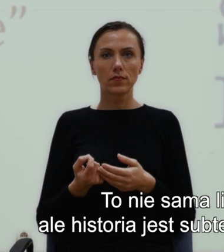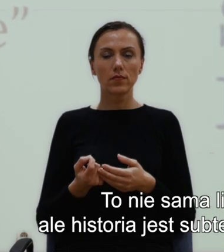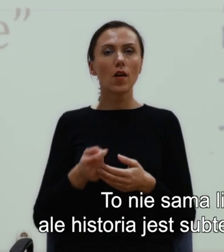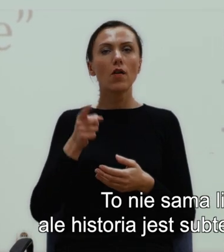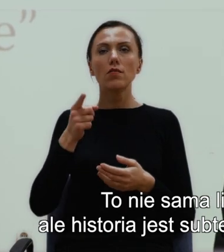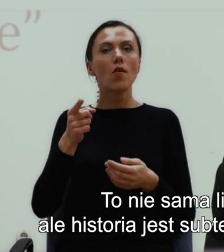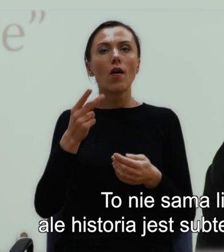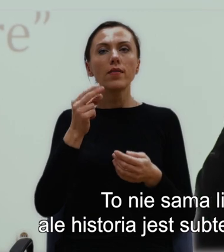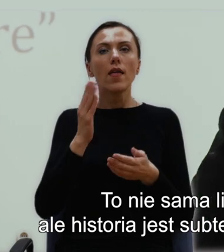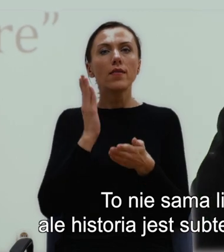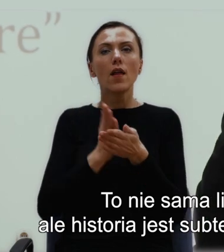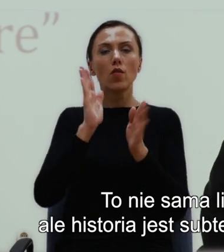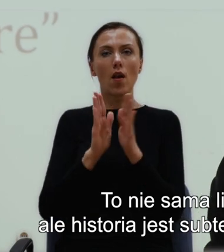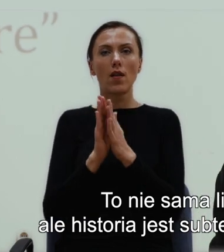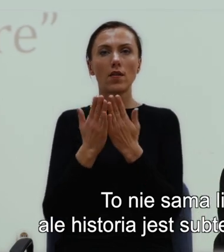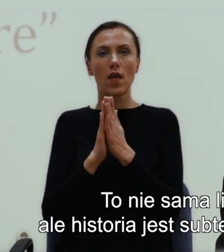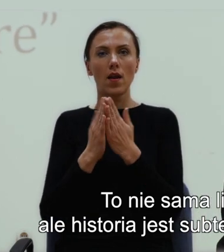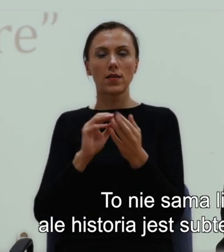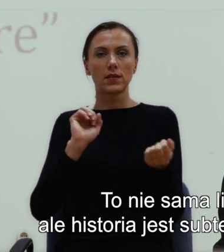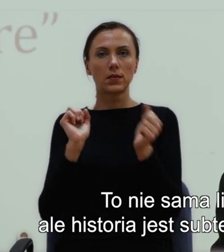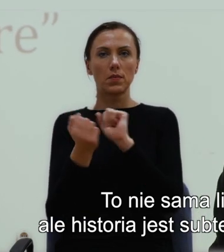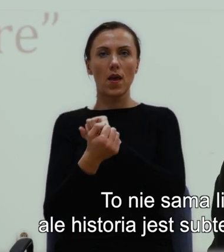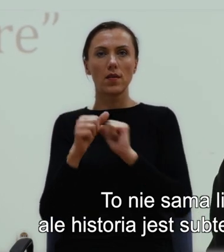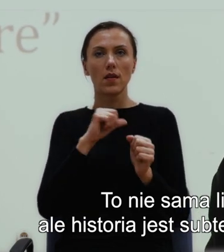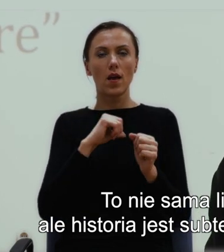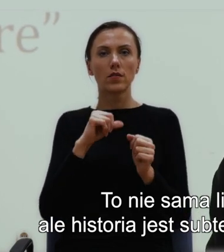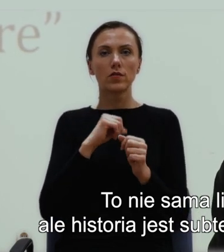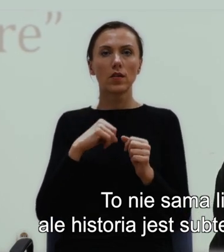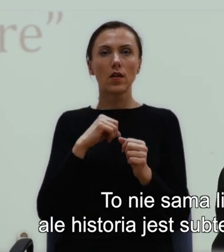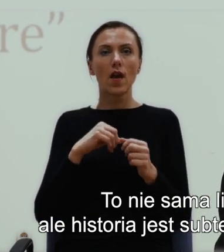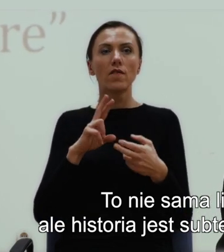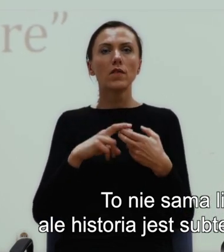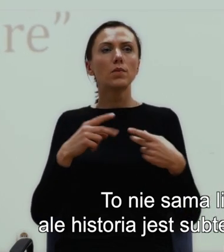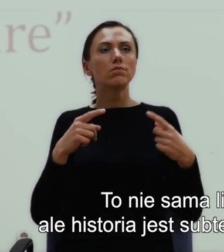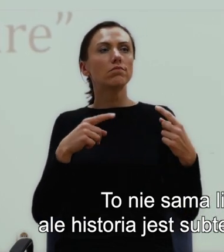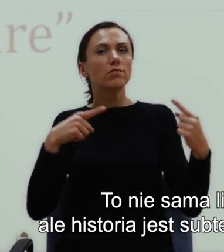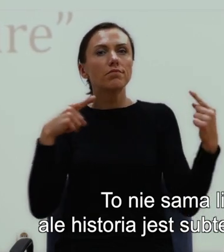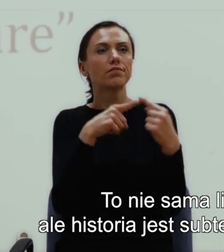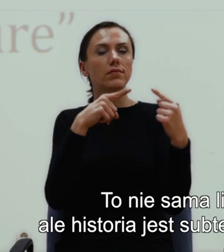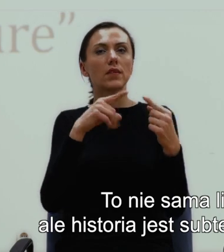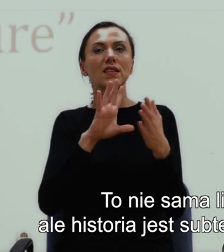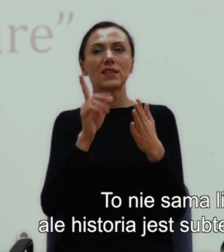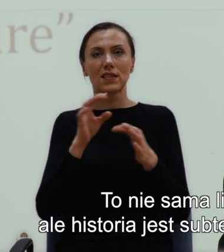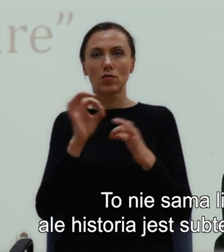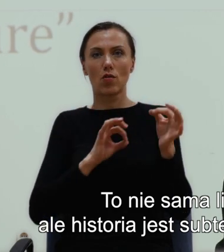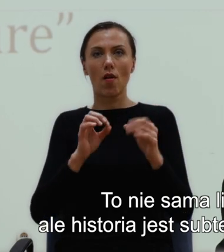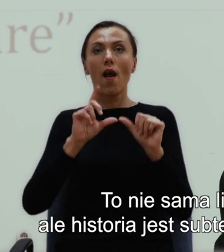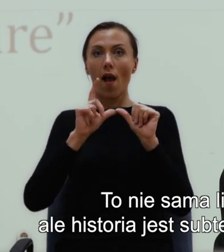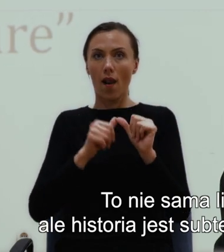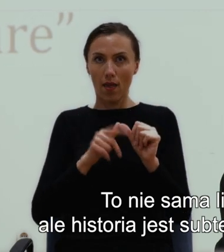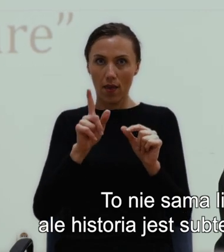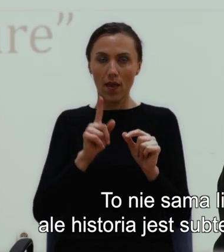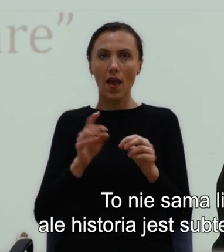sama literatura zmienia się w konflikcie z historią, ale historia jest